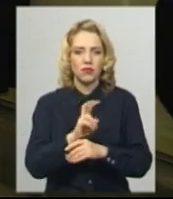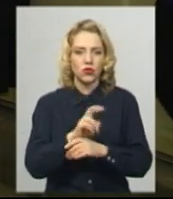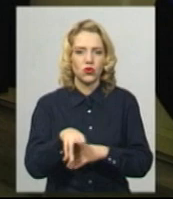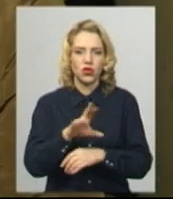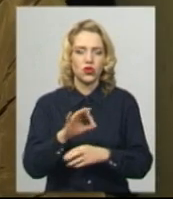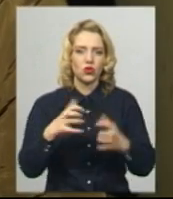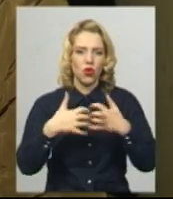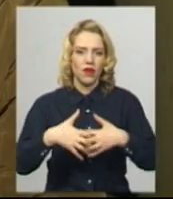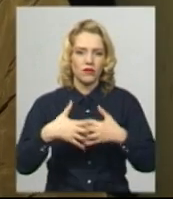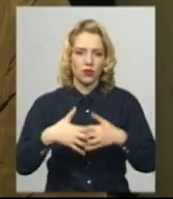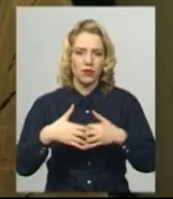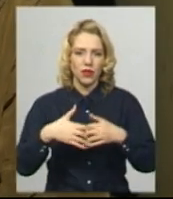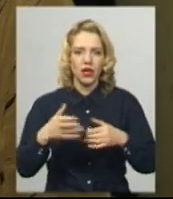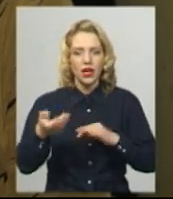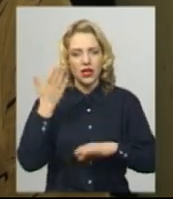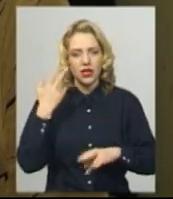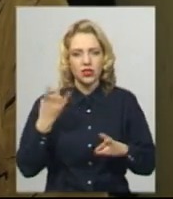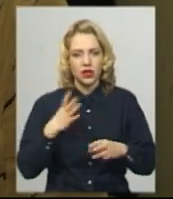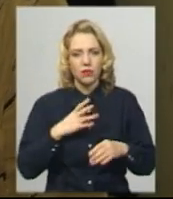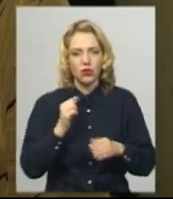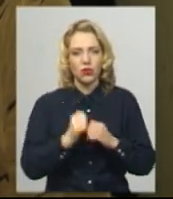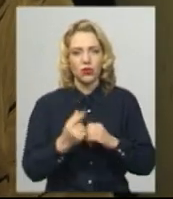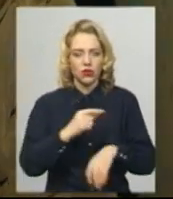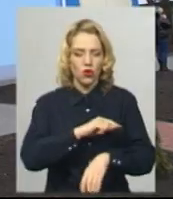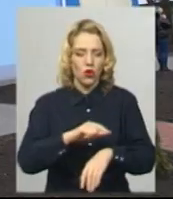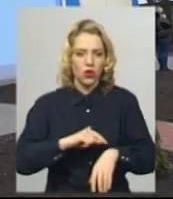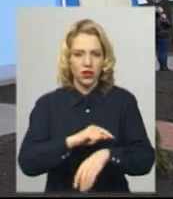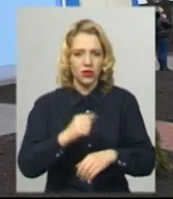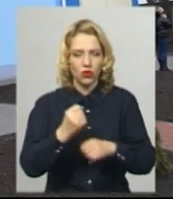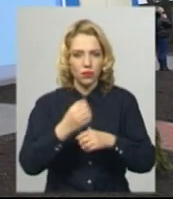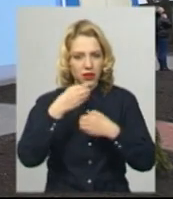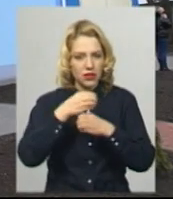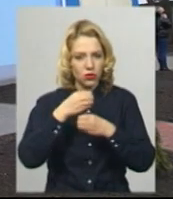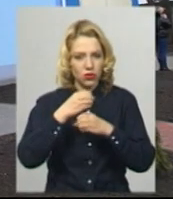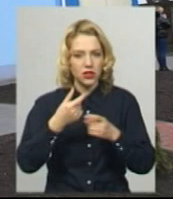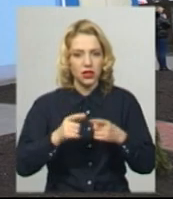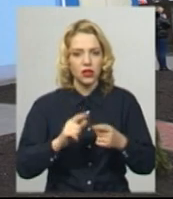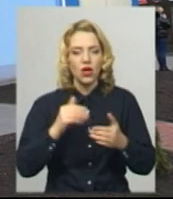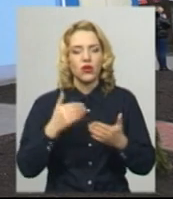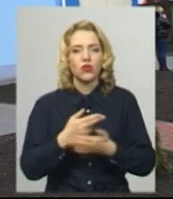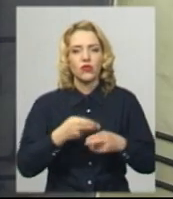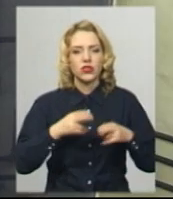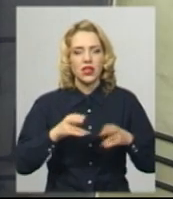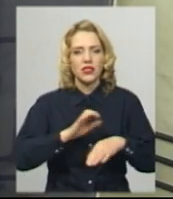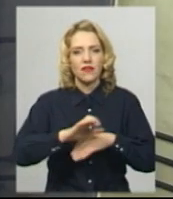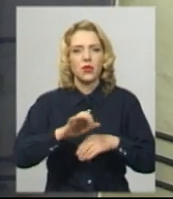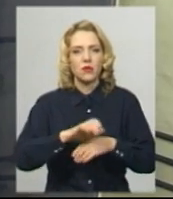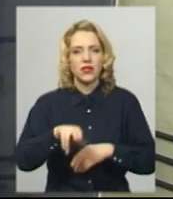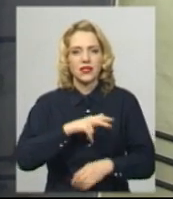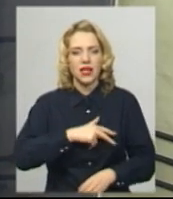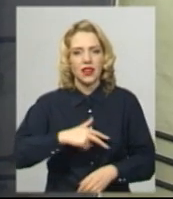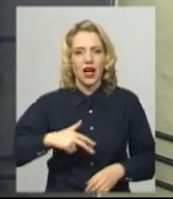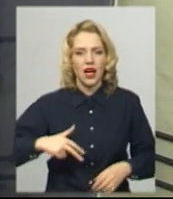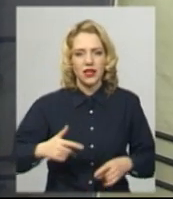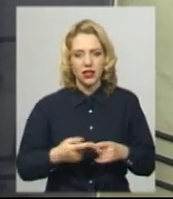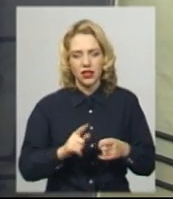машинного залу. Раніше нам потрібно було кожну годину робити досліди. Нову станцію виробництва Данії купили в київської фірми. Коштувала